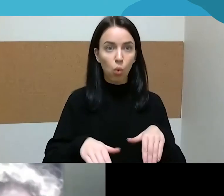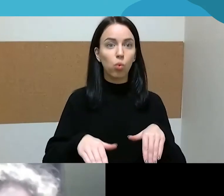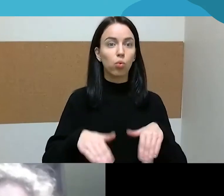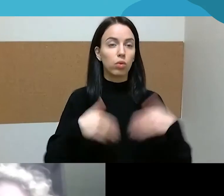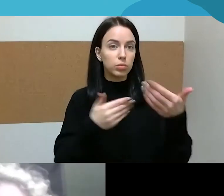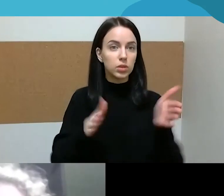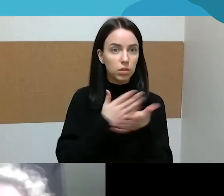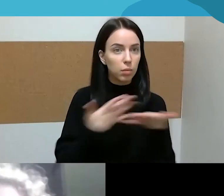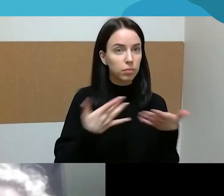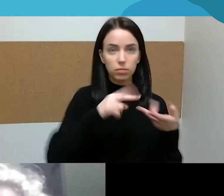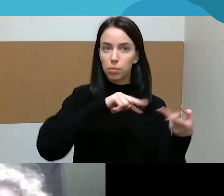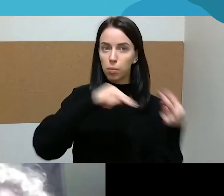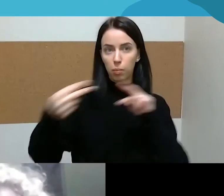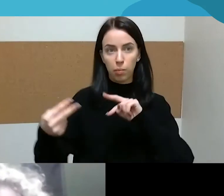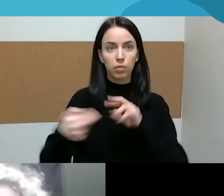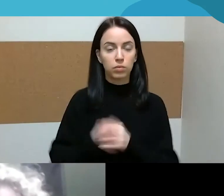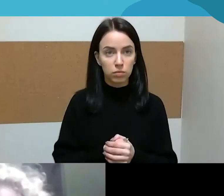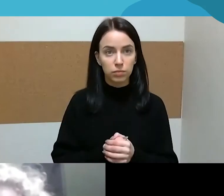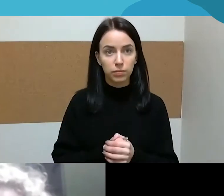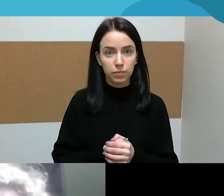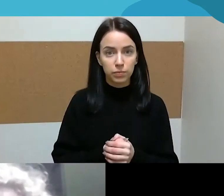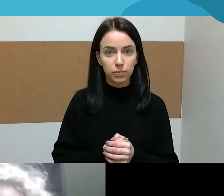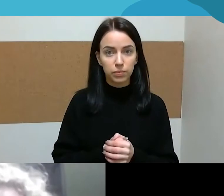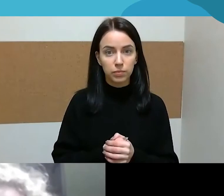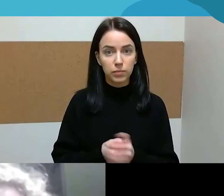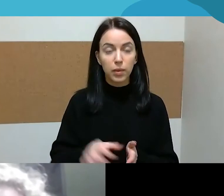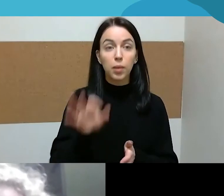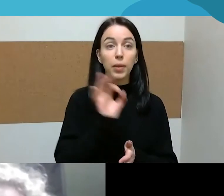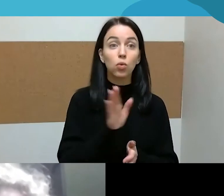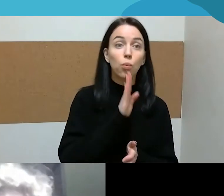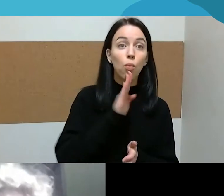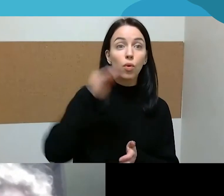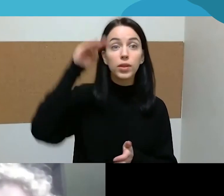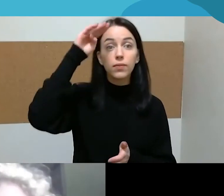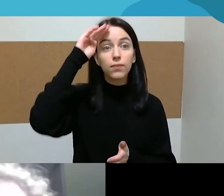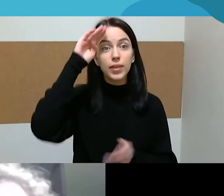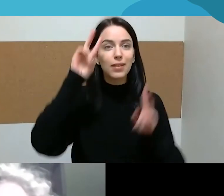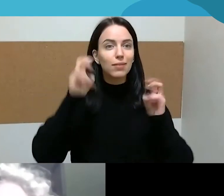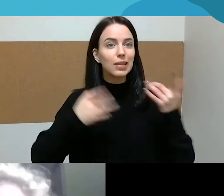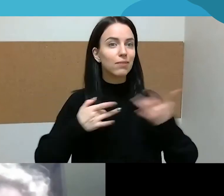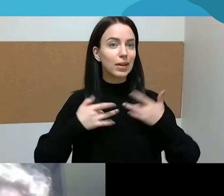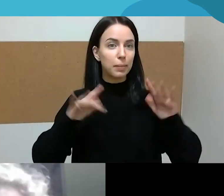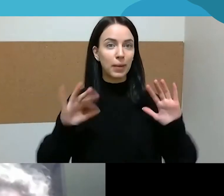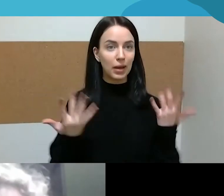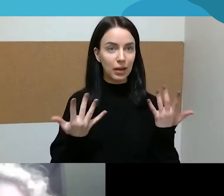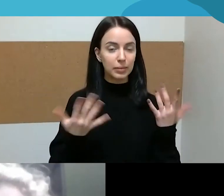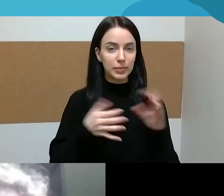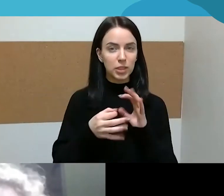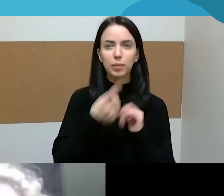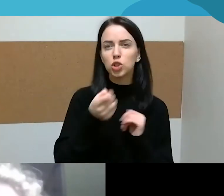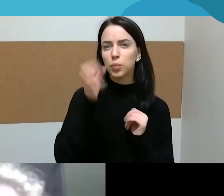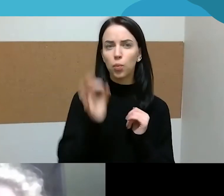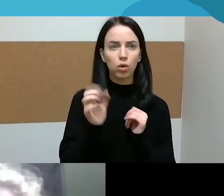labai stipriai. bet tai, kas yra susijęs su ličių vaidmenimis, tai negaliu sakyti, kad taip šimtų procentų tikrai